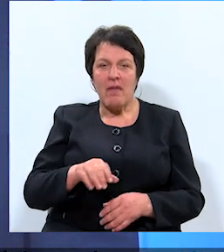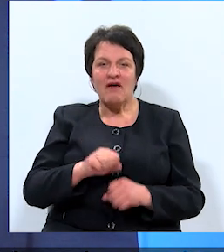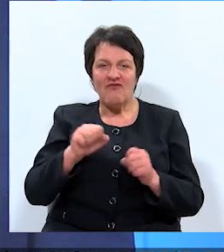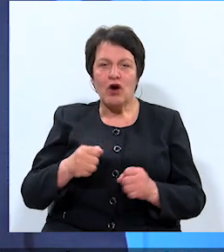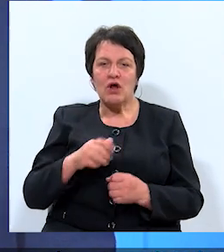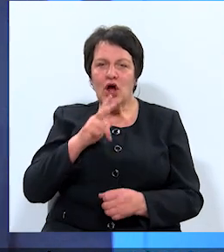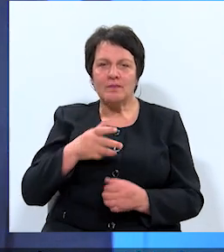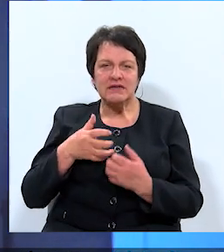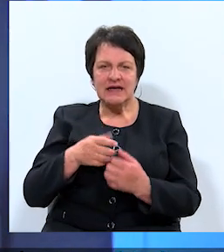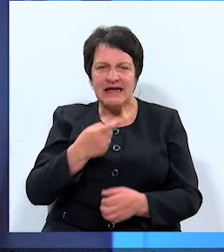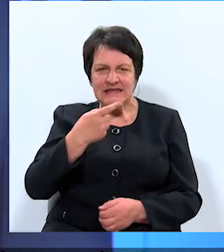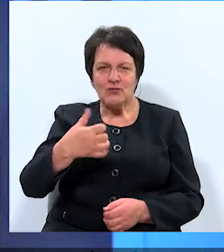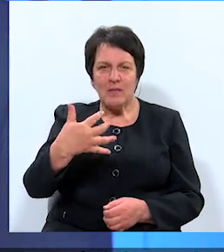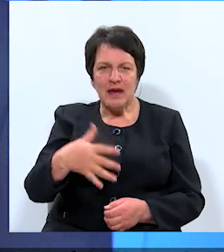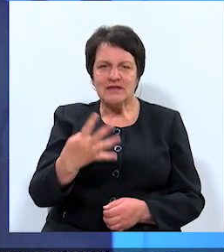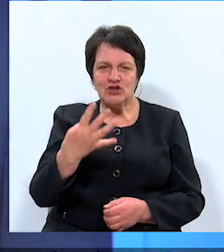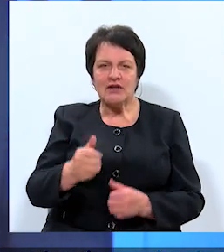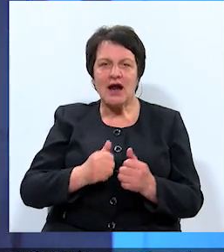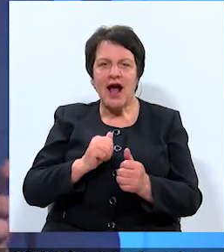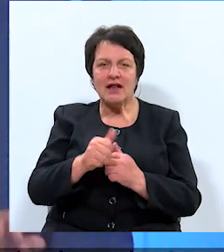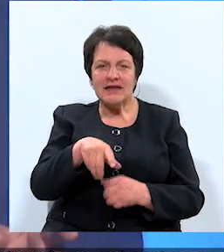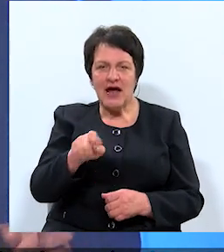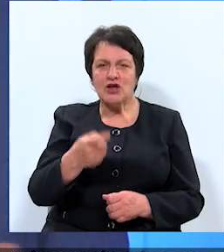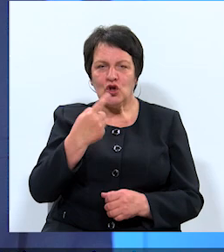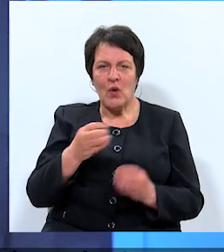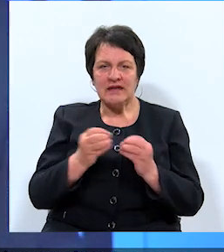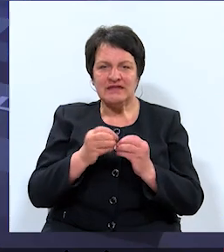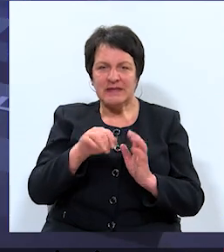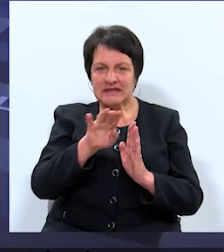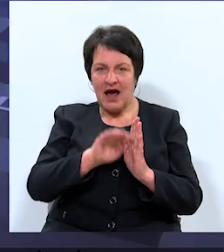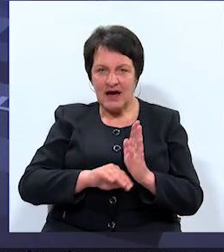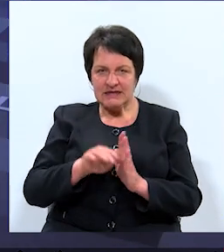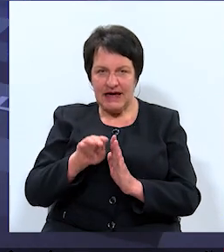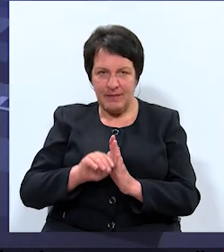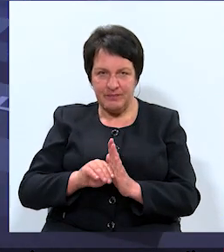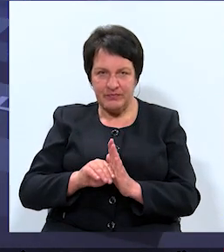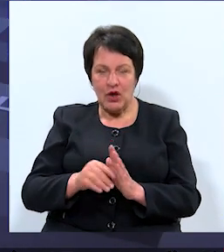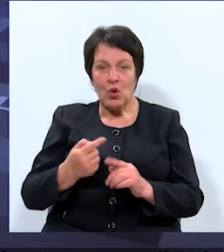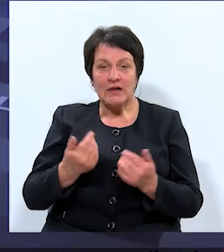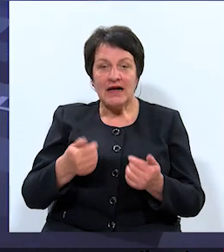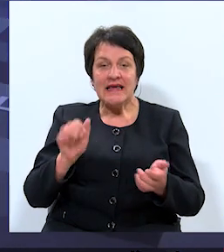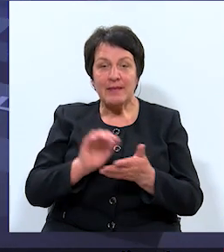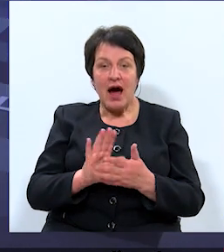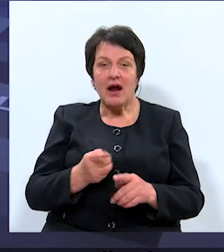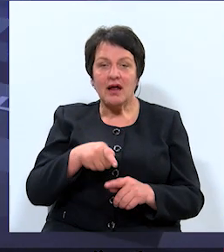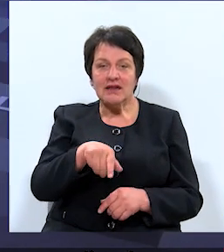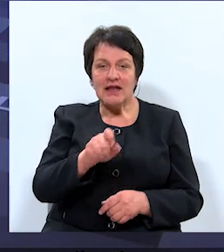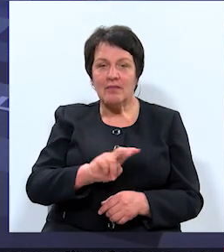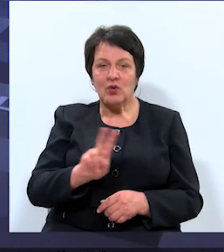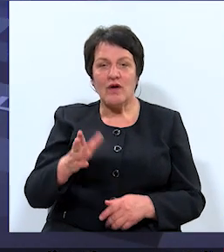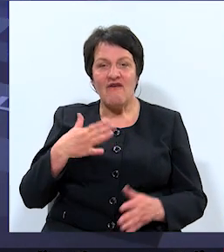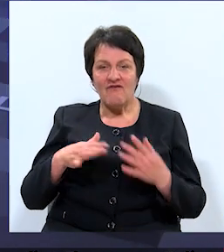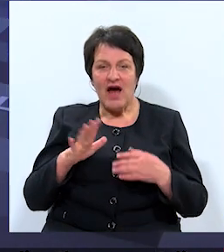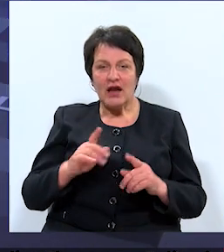Daugavpilī cīnās 154 kandidāti no desmit sarakstiem. Un tagad iepazīsimies ar tiem, kurī